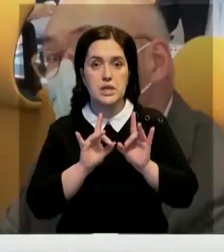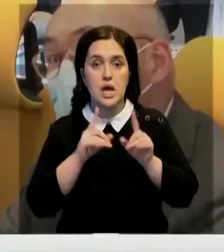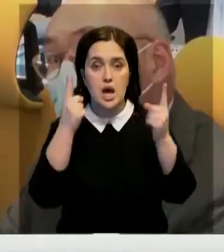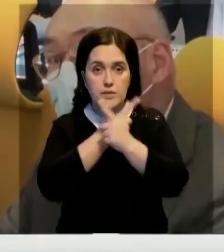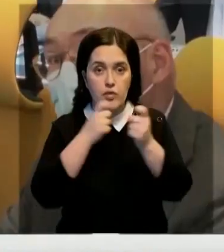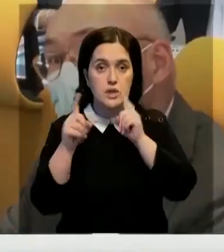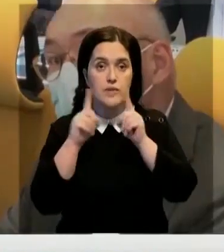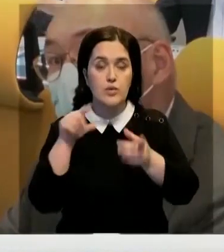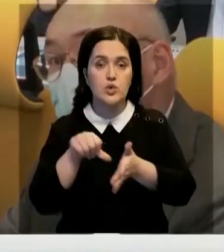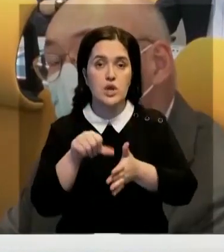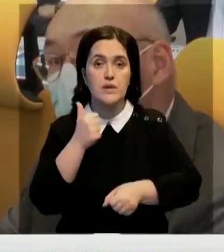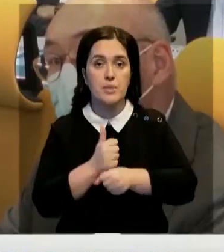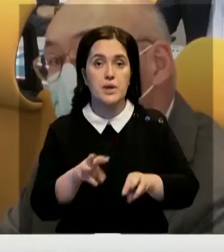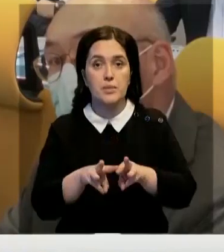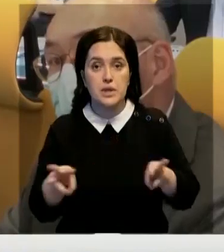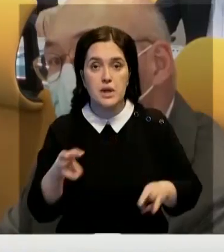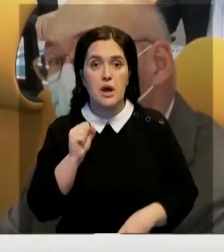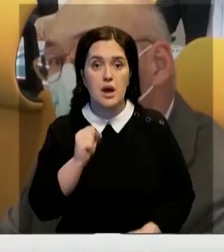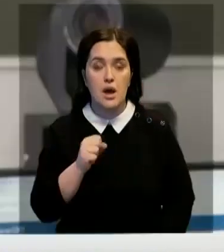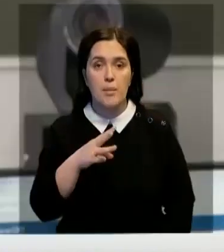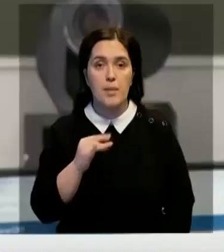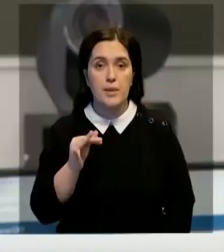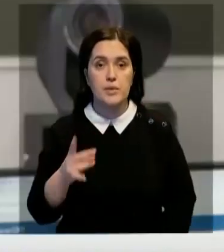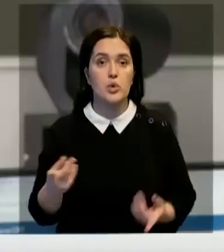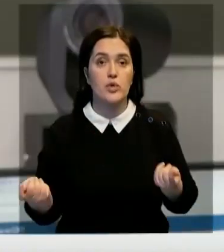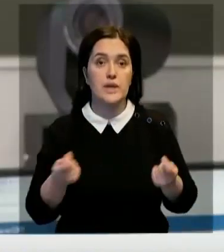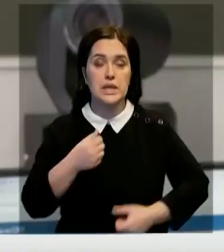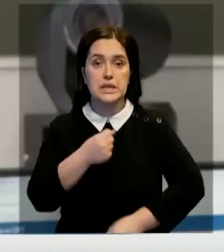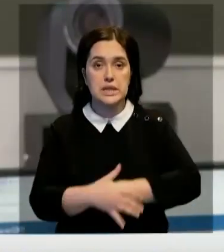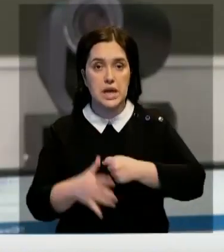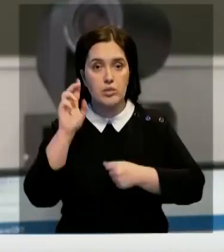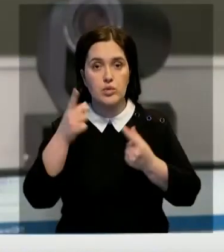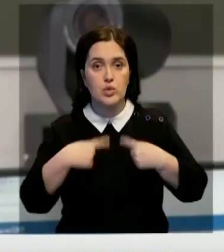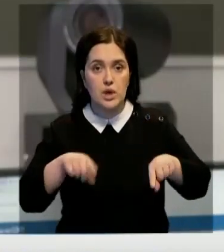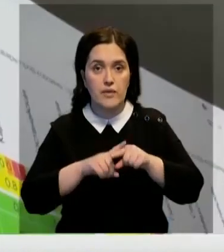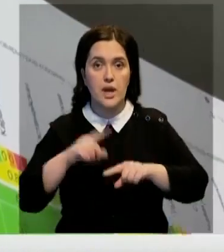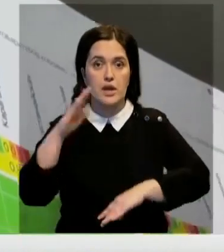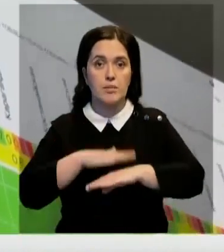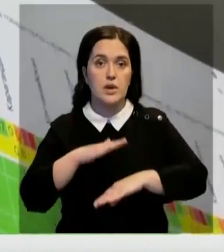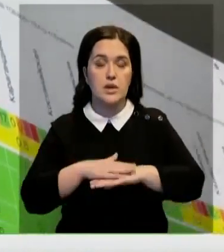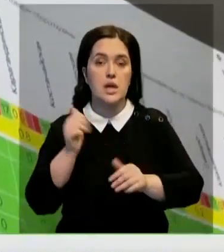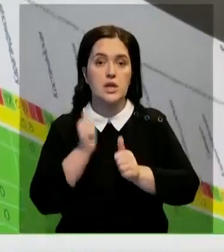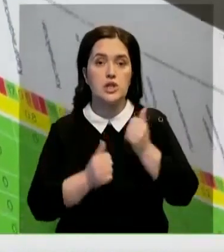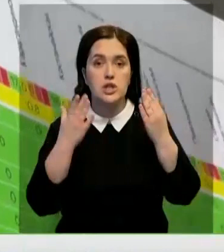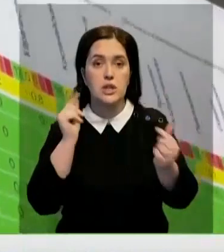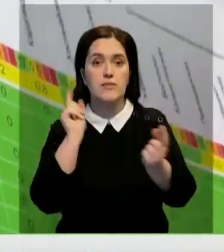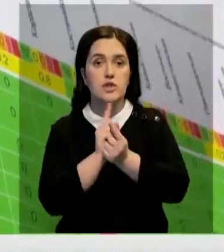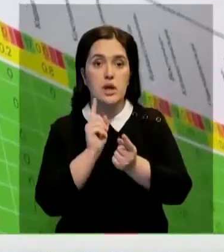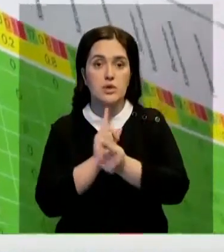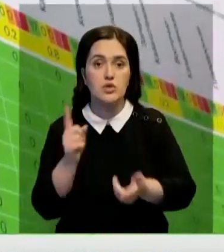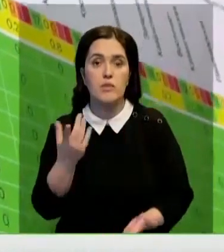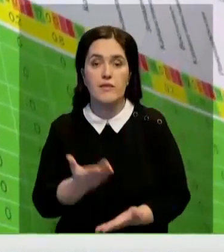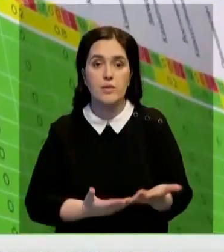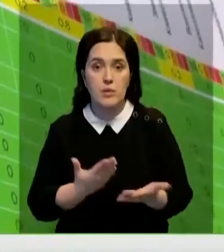озвучили на совещании с участием премьер-министра Оскара Мамина. Руководители центральных госорганов и Акимы регионов еженедельно